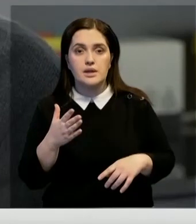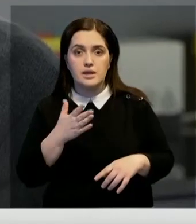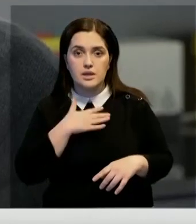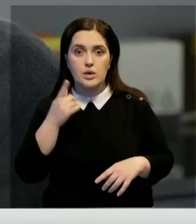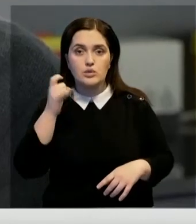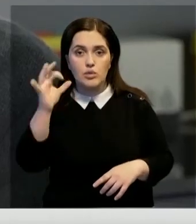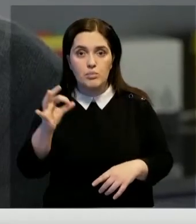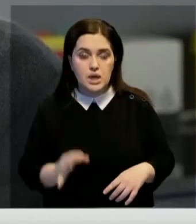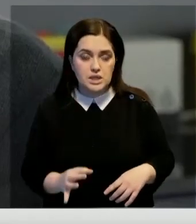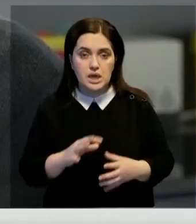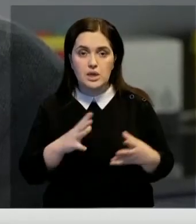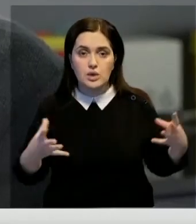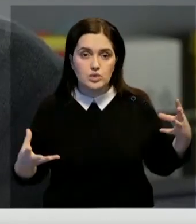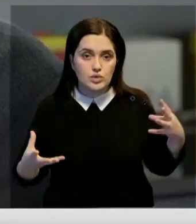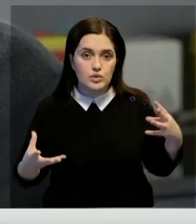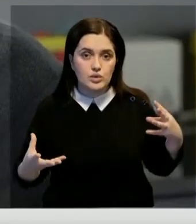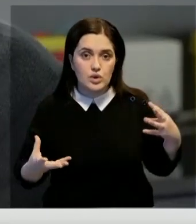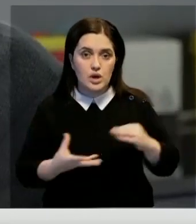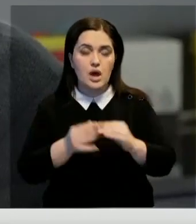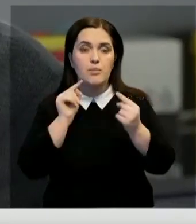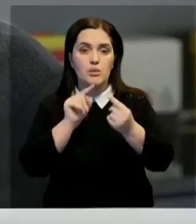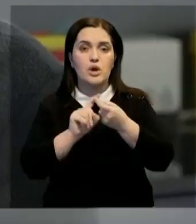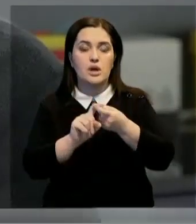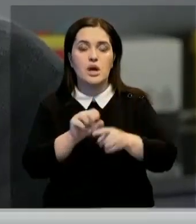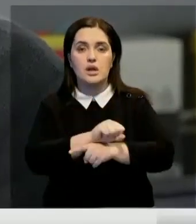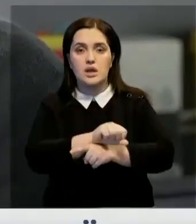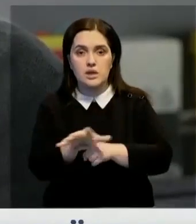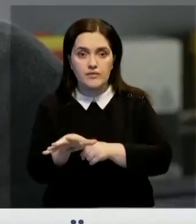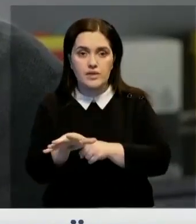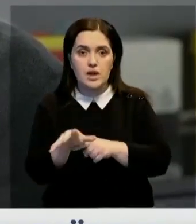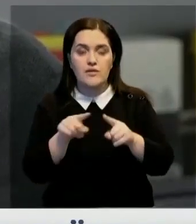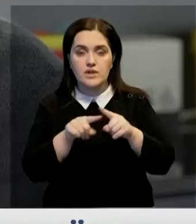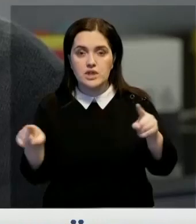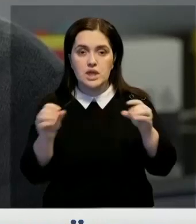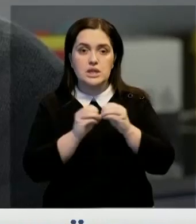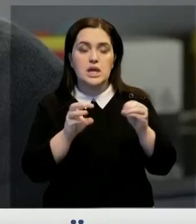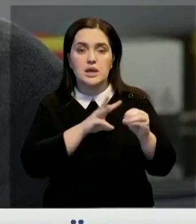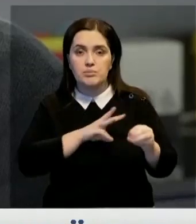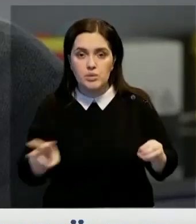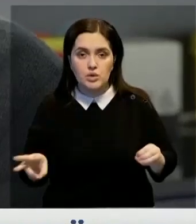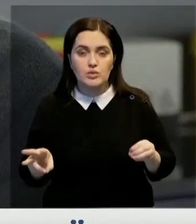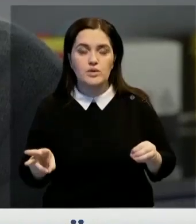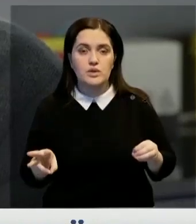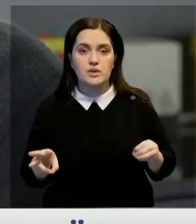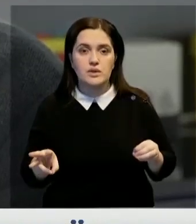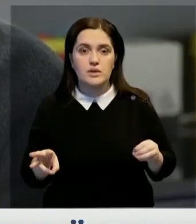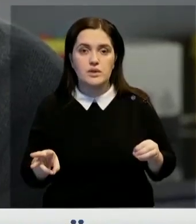стопроцентный результат против коронавирусов. В течение 10 минут после аппликации